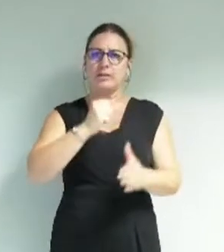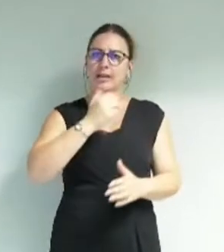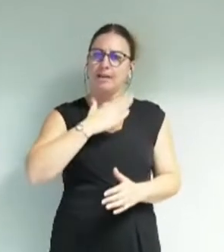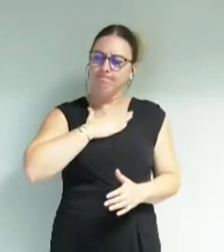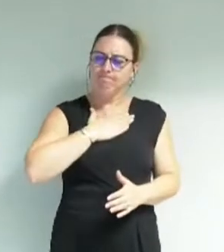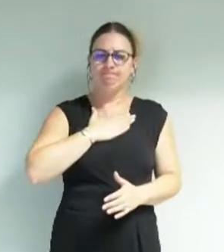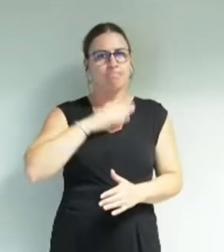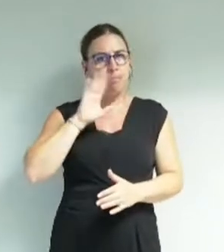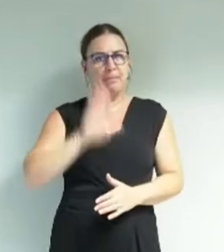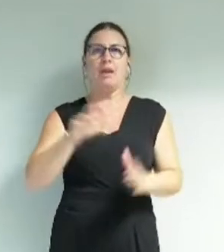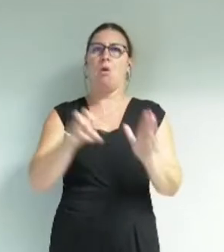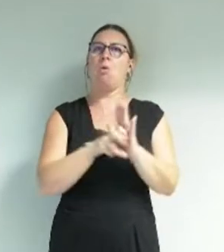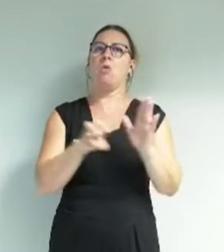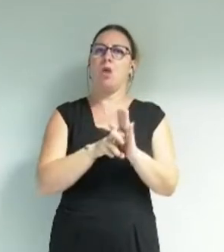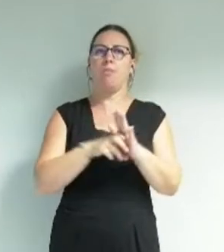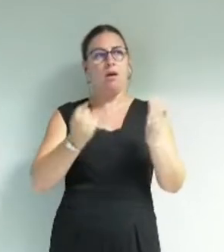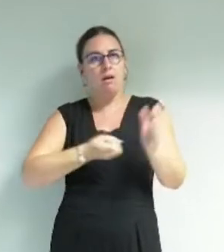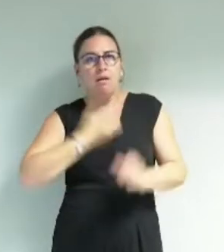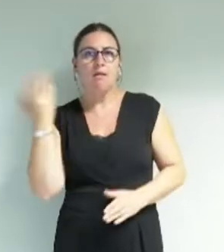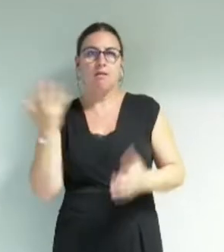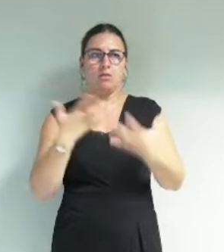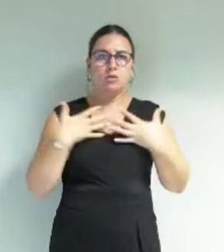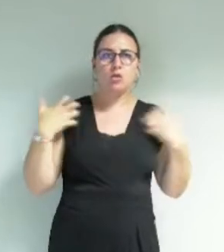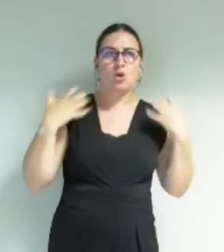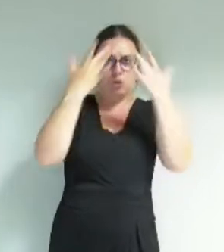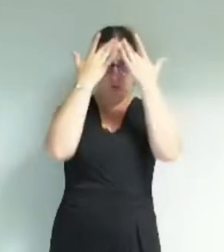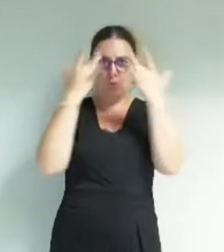la pratique des arts et de la culture, pour faire citer ensemble.